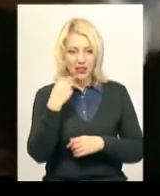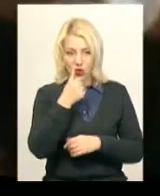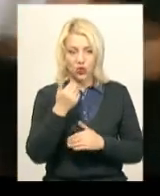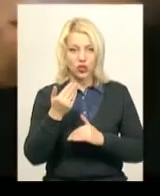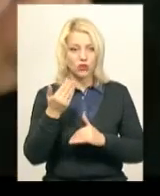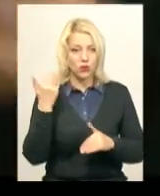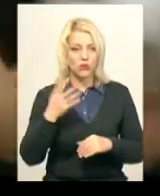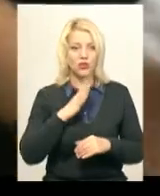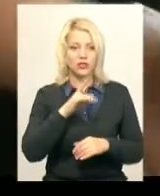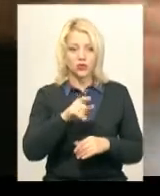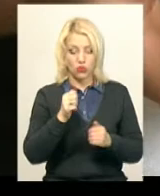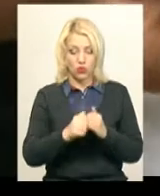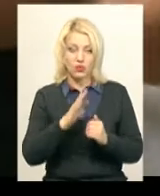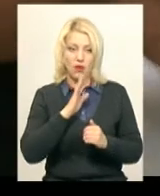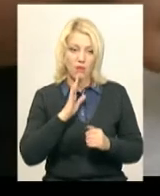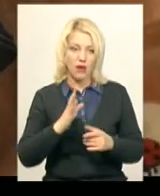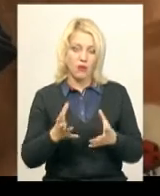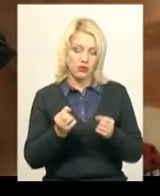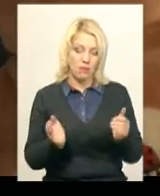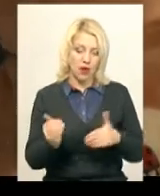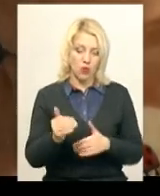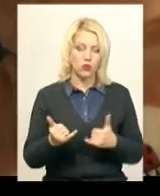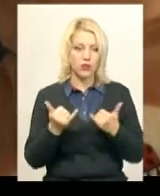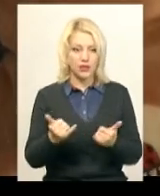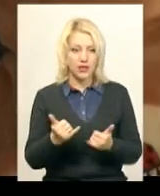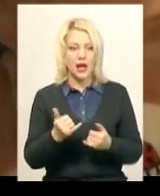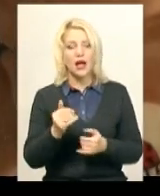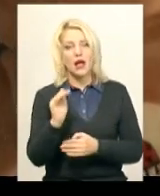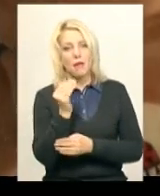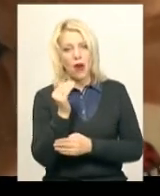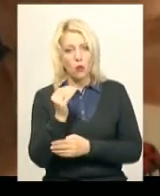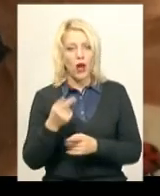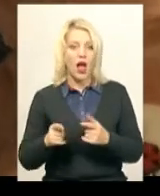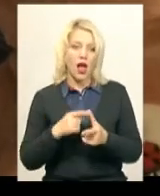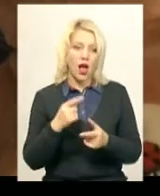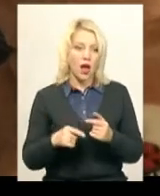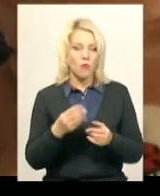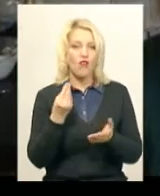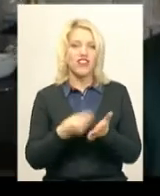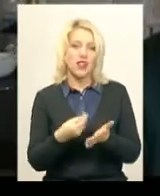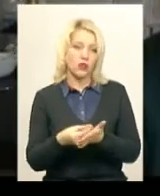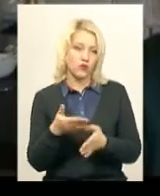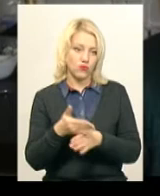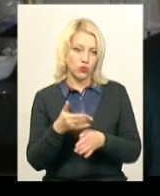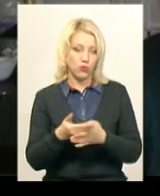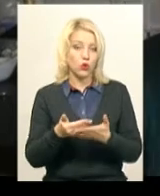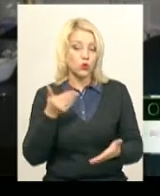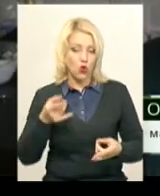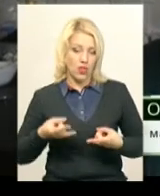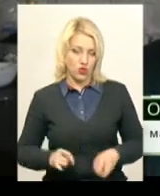каже, кожна мама тут отримує або пакунок для малюка, або фінансову допомогу за два місяці до народження дитини. Всі матері,